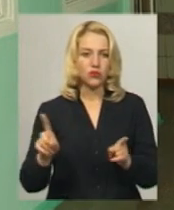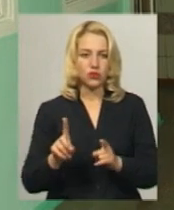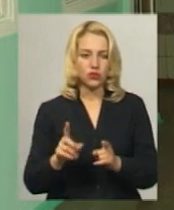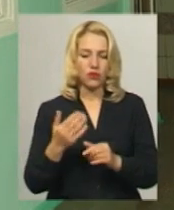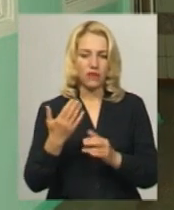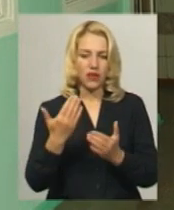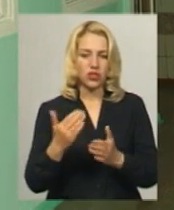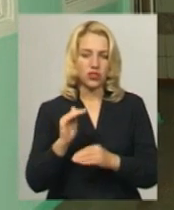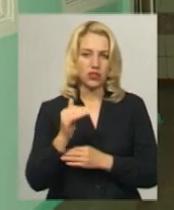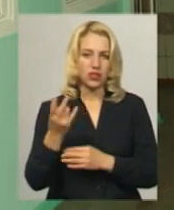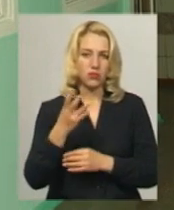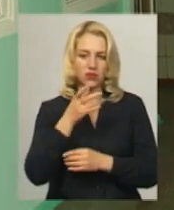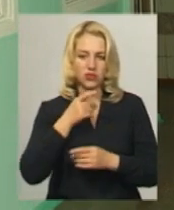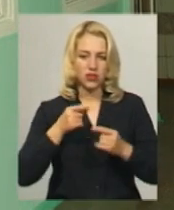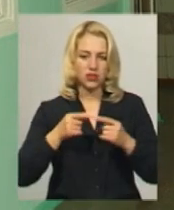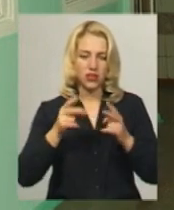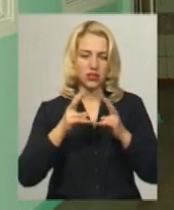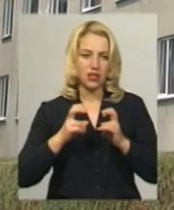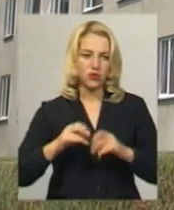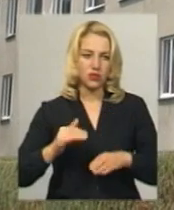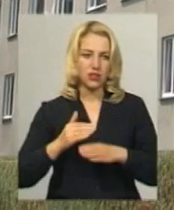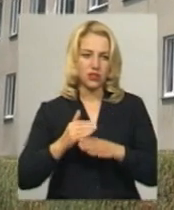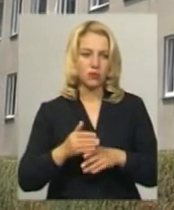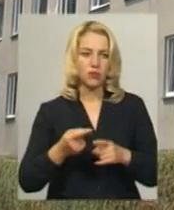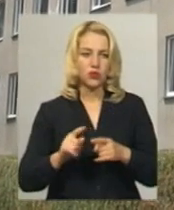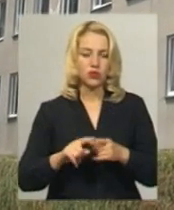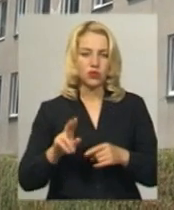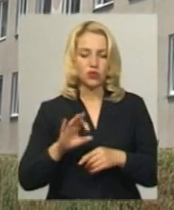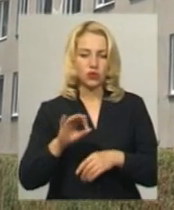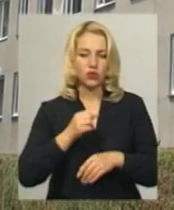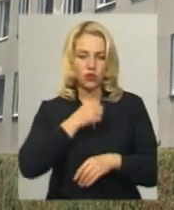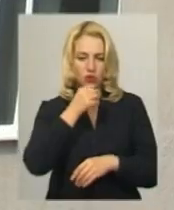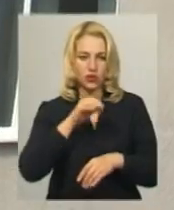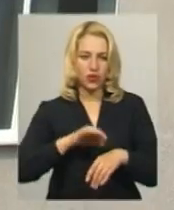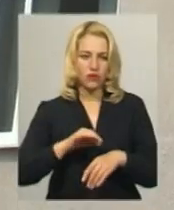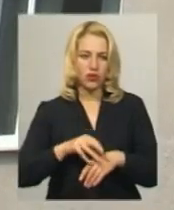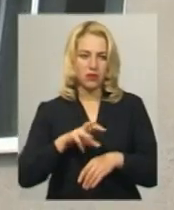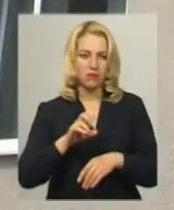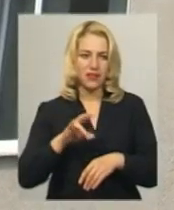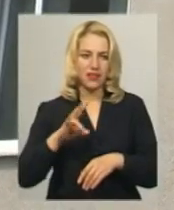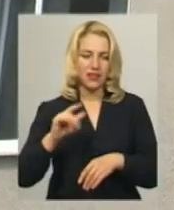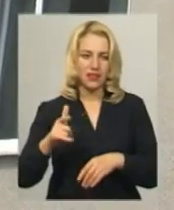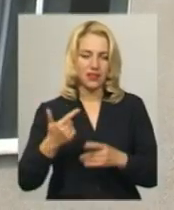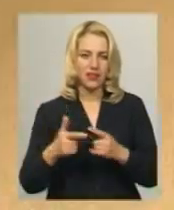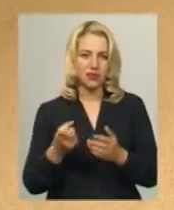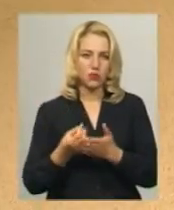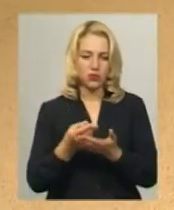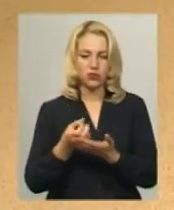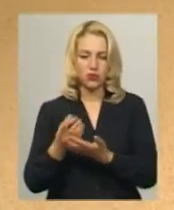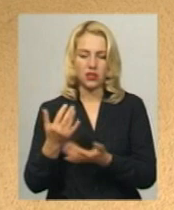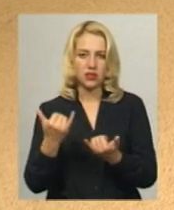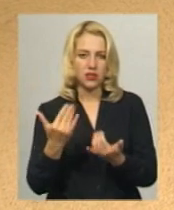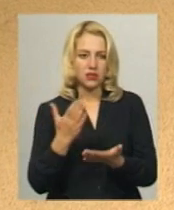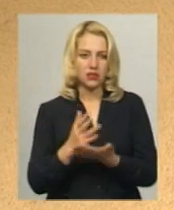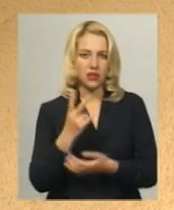дитині потрібна вчасна діагностика і допомога. Стосовно дорослих хворих на мінінгіт, їх у стаціонарі наразі двоє. Тетяна